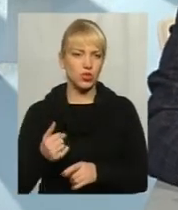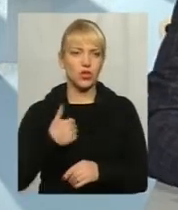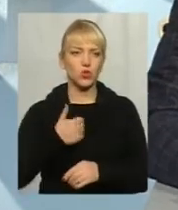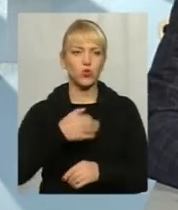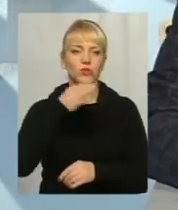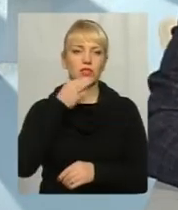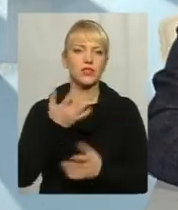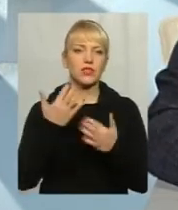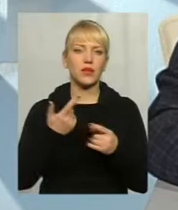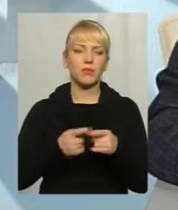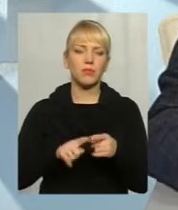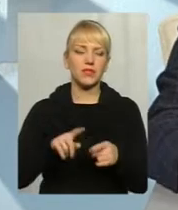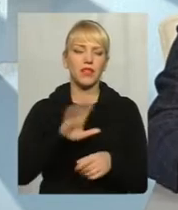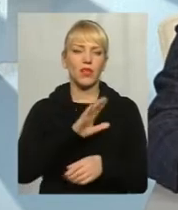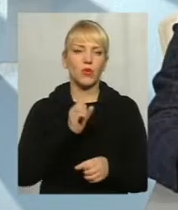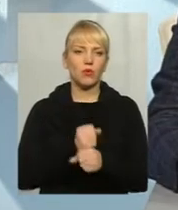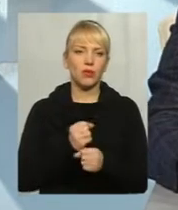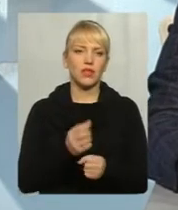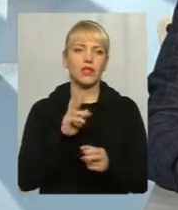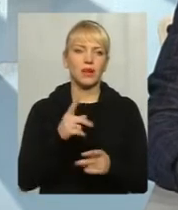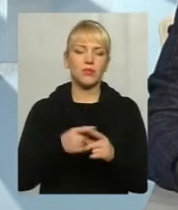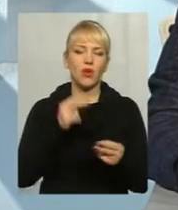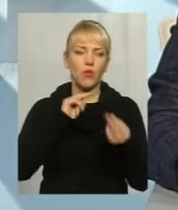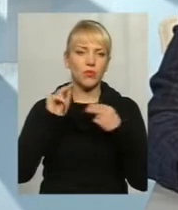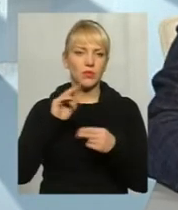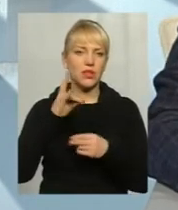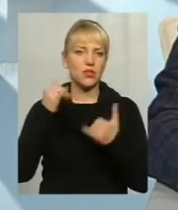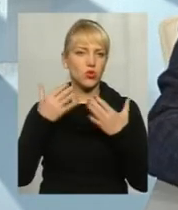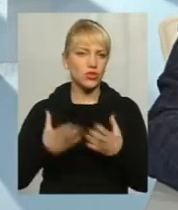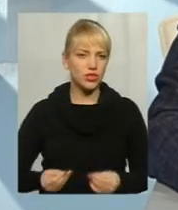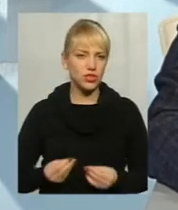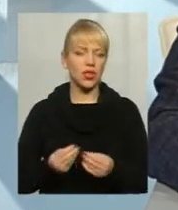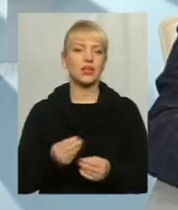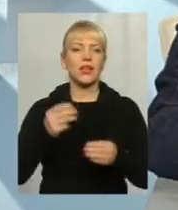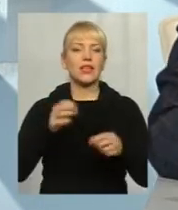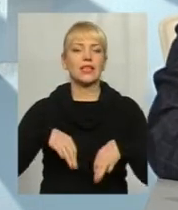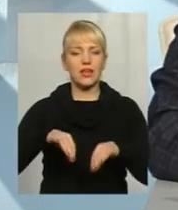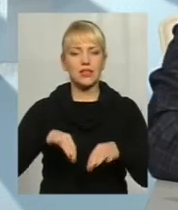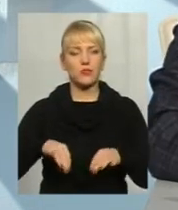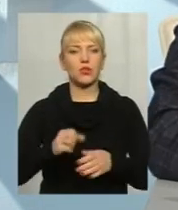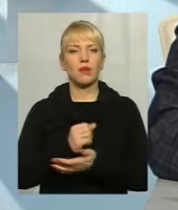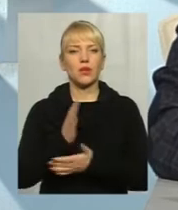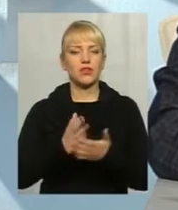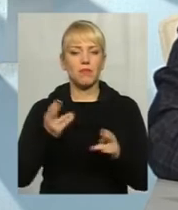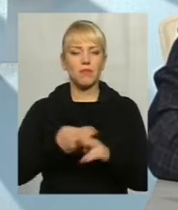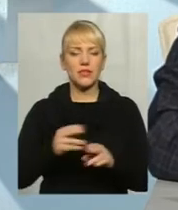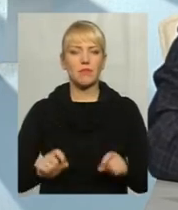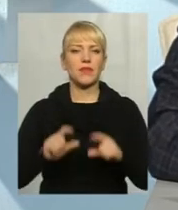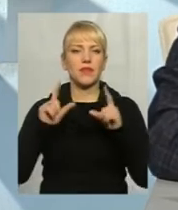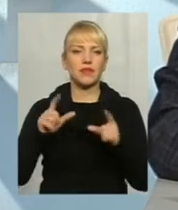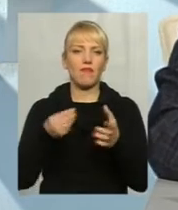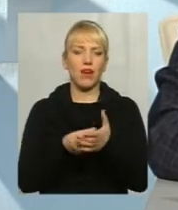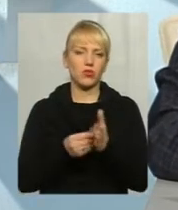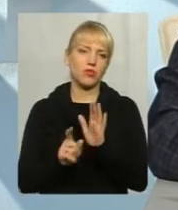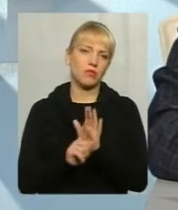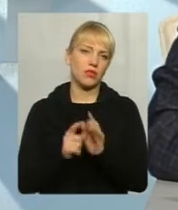скільки ми цього не робили, як би ми не робили оптимізацію на сьогоднішній день транспортної мережі, без підняття вартості проїзду, це неможливо.